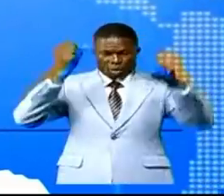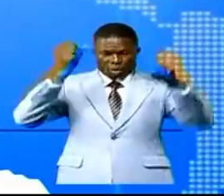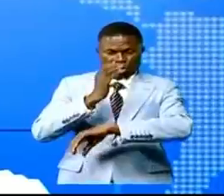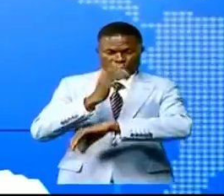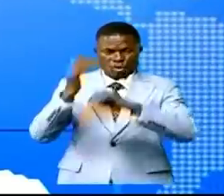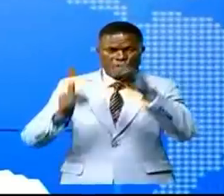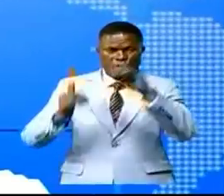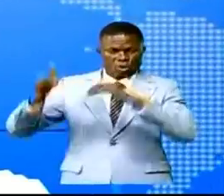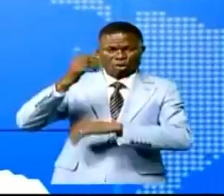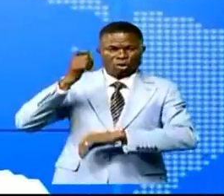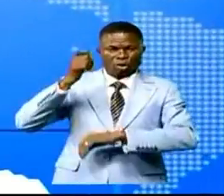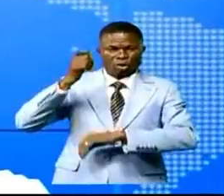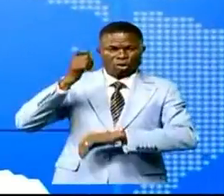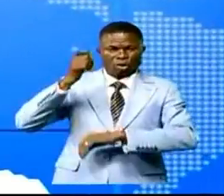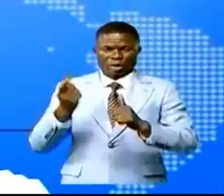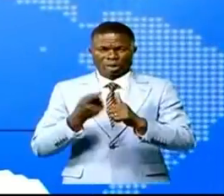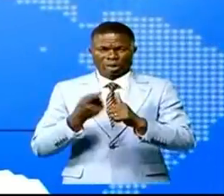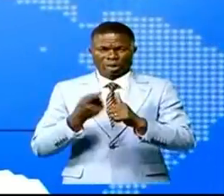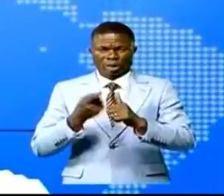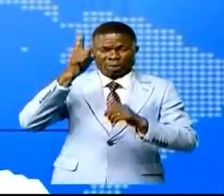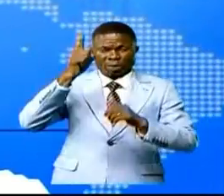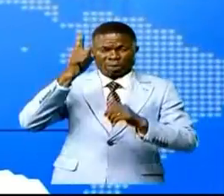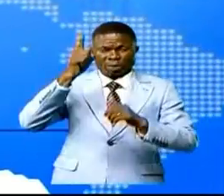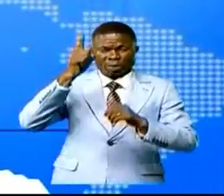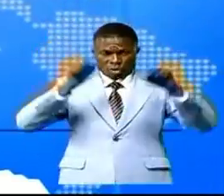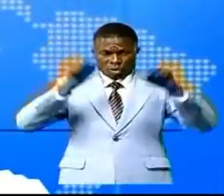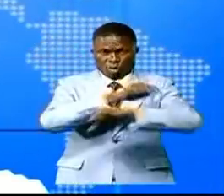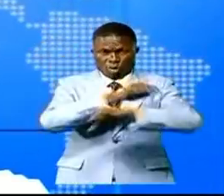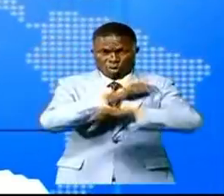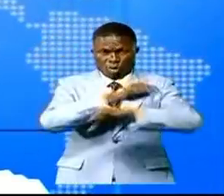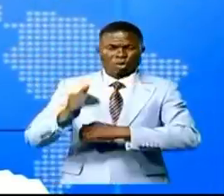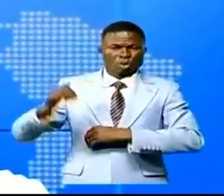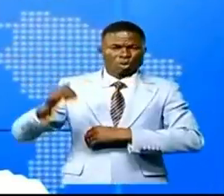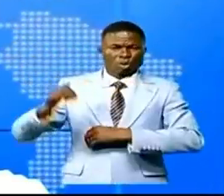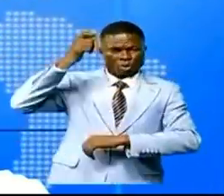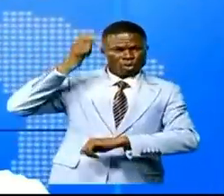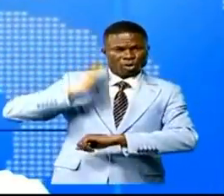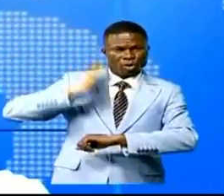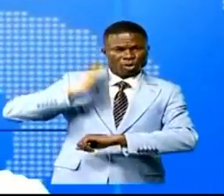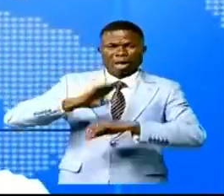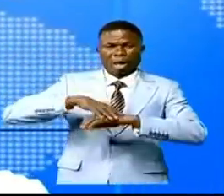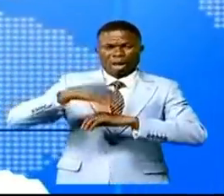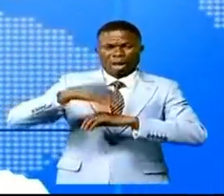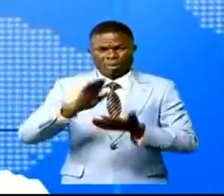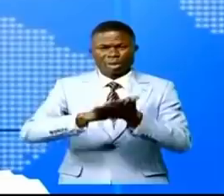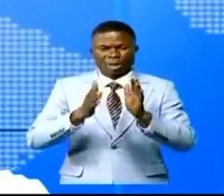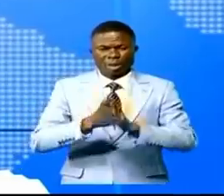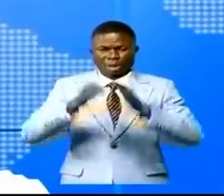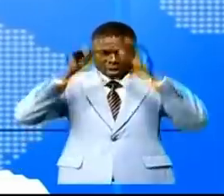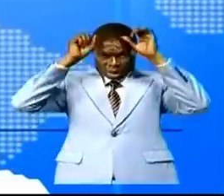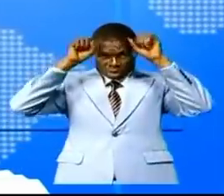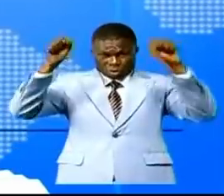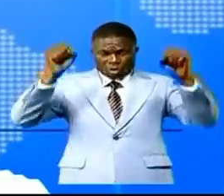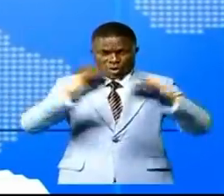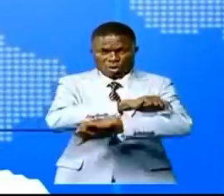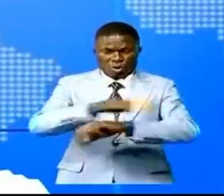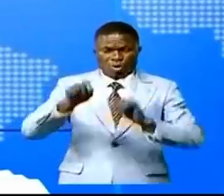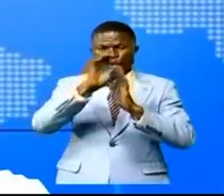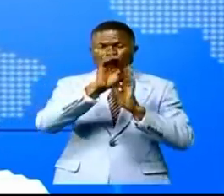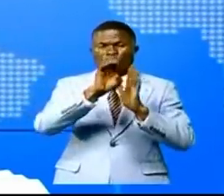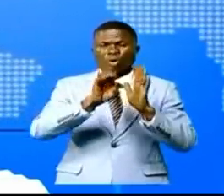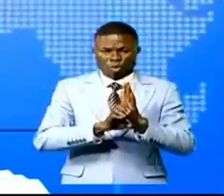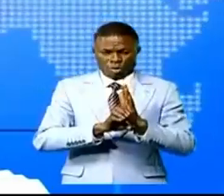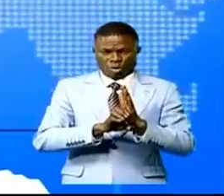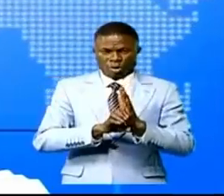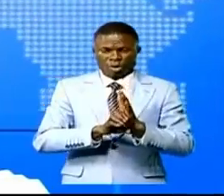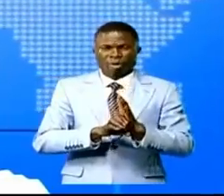magistrature, d'abord comme premier président de la Cour suprême de justice, ensuite comme président de la Cour constitutionnelle et